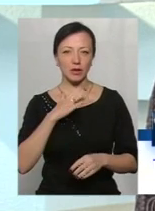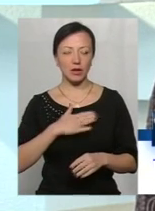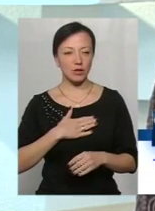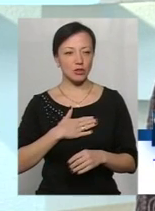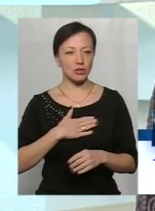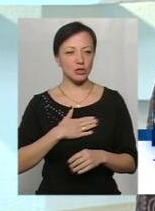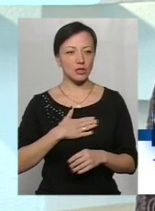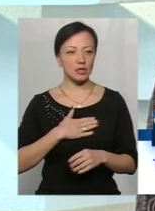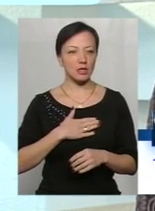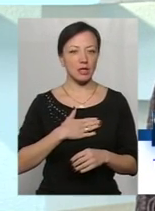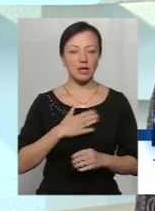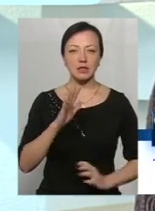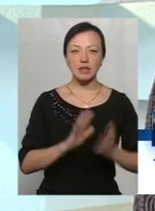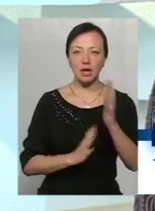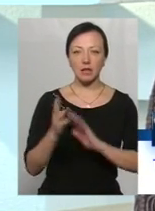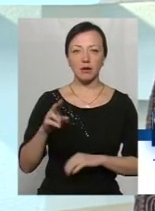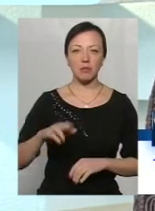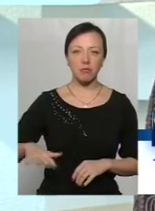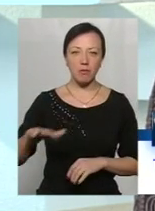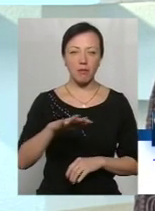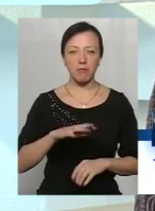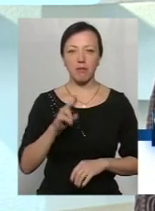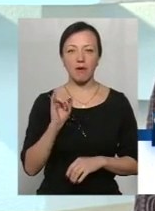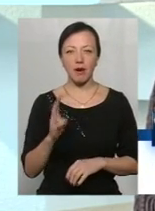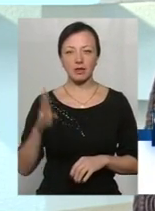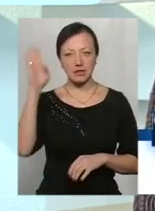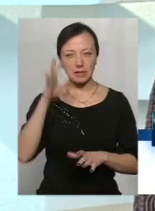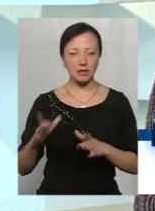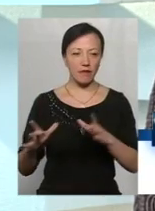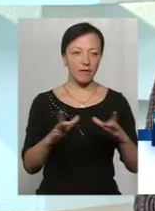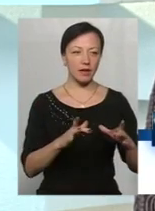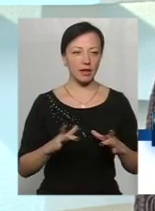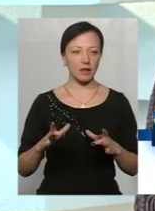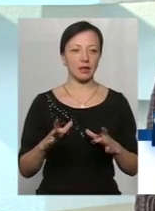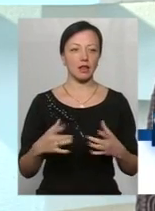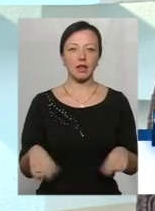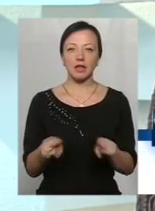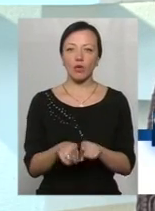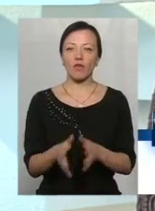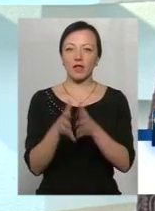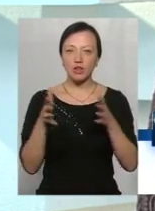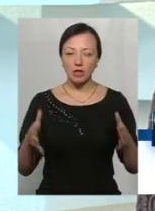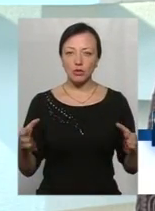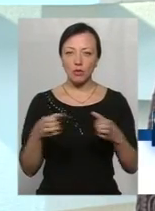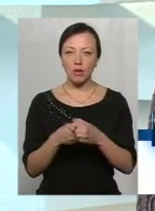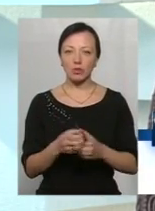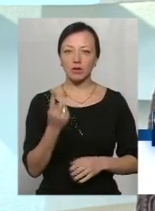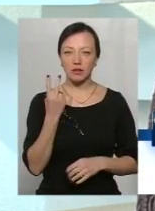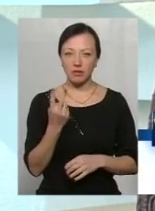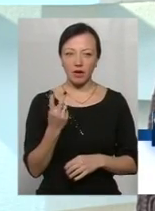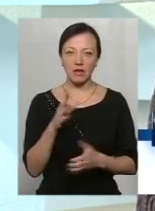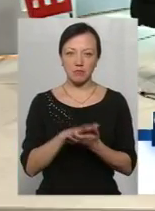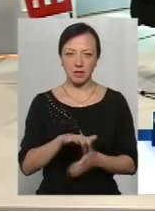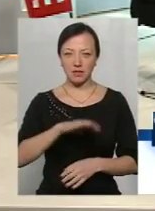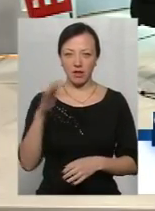сади, парки, ліси, ставки. Тобто на таку величезну громаду в нас лише два паспортизованих